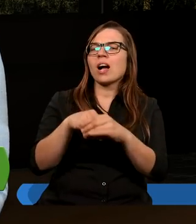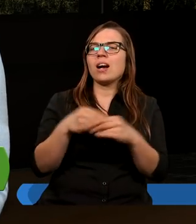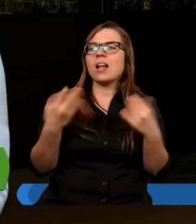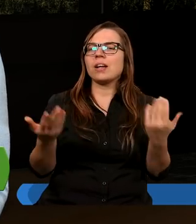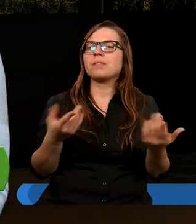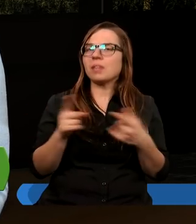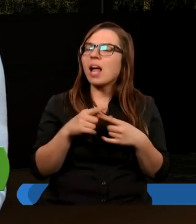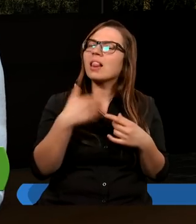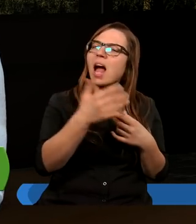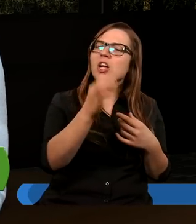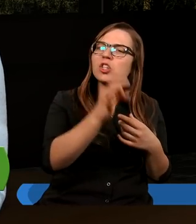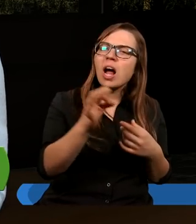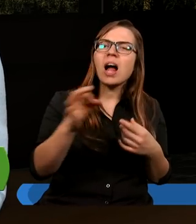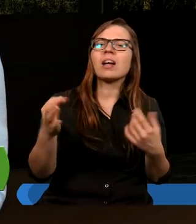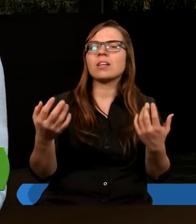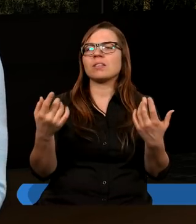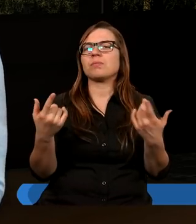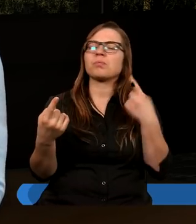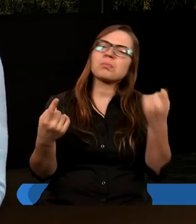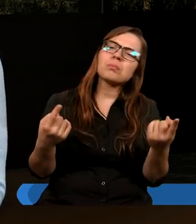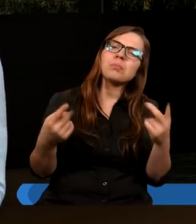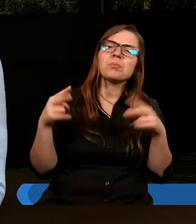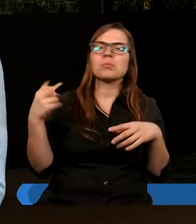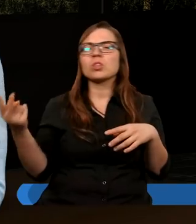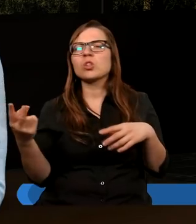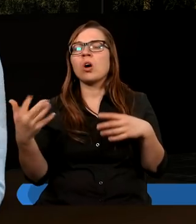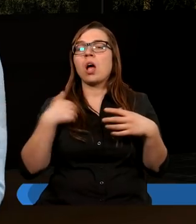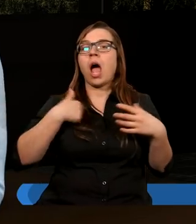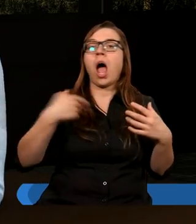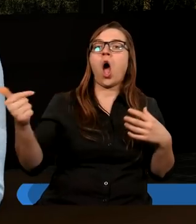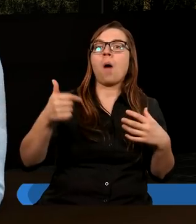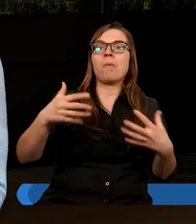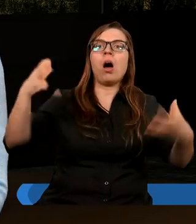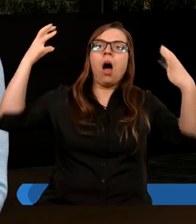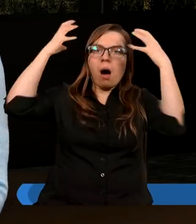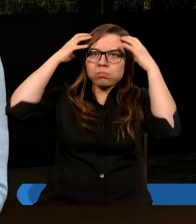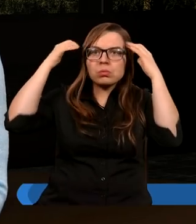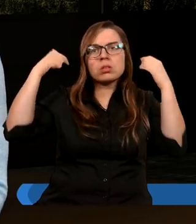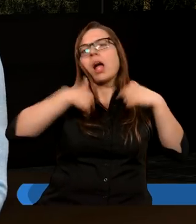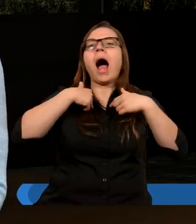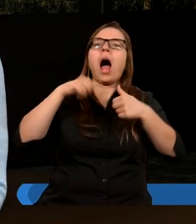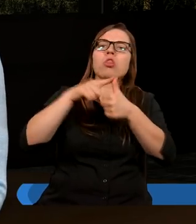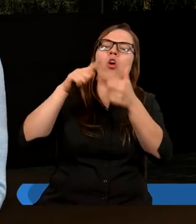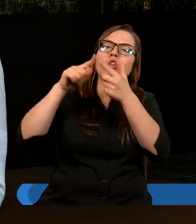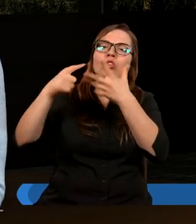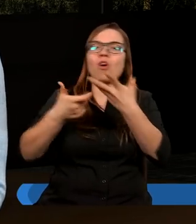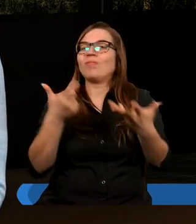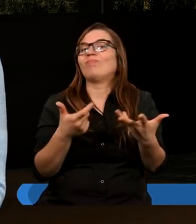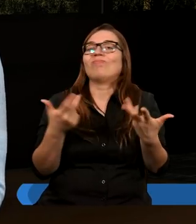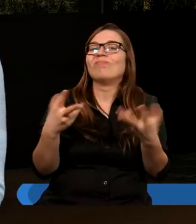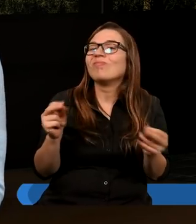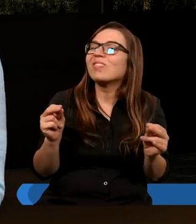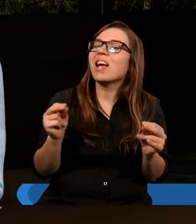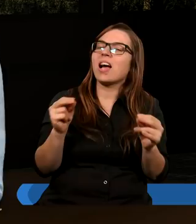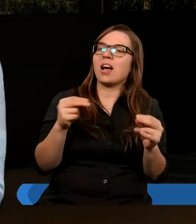też dajmy szansę. Nie bierzmy jedni za dużo na siebie obowiązków, ale również dzielmy się to z innymi,